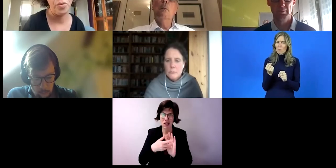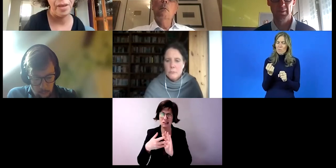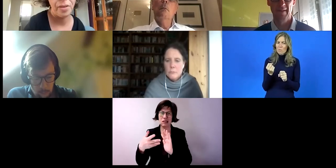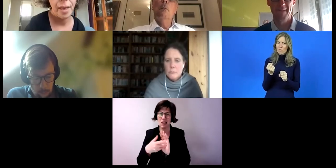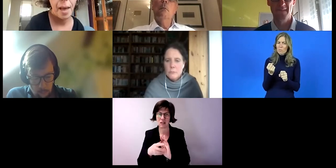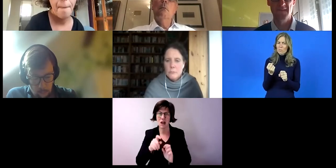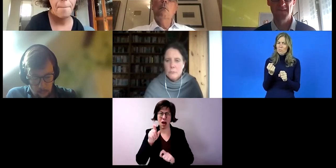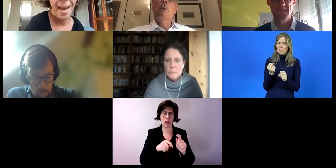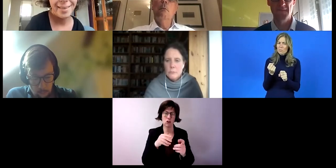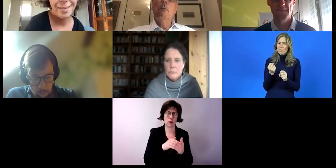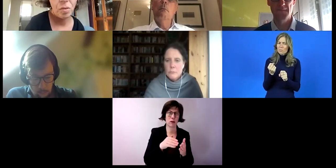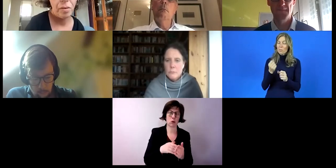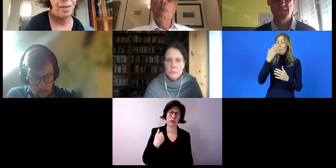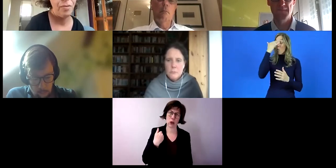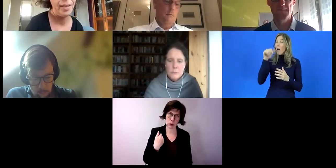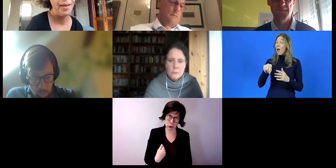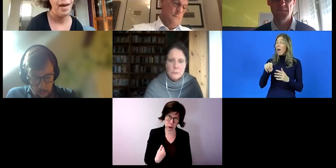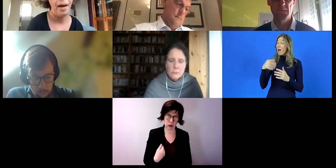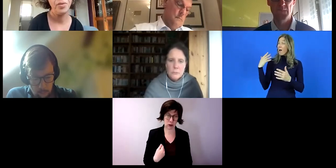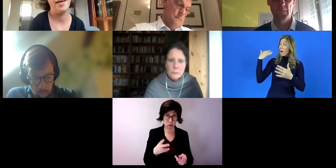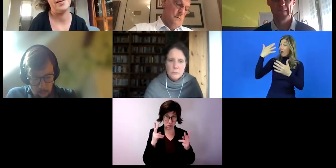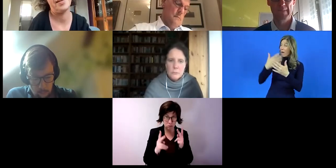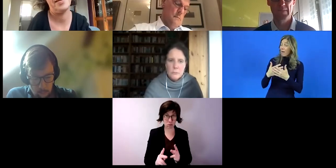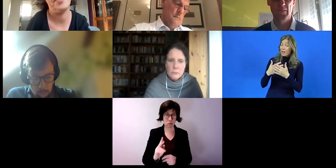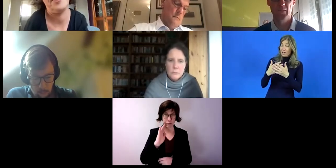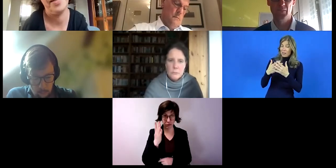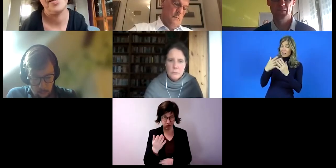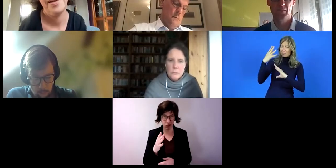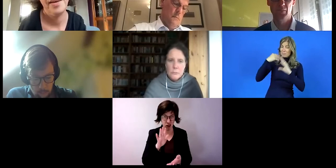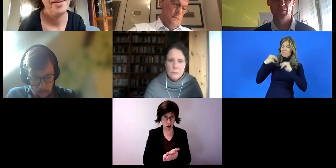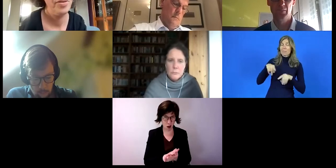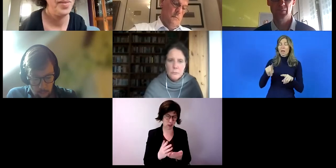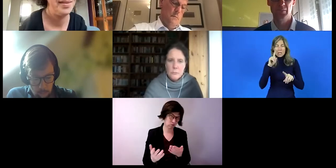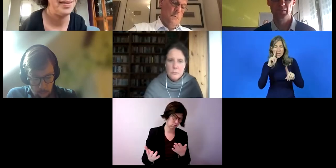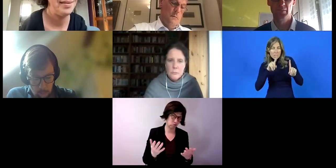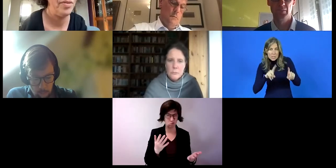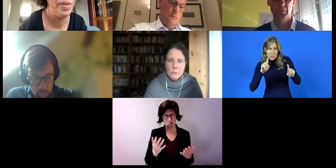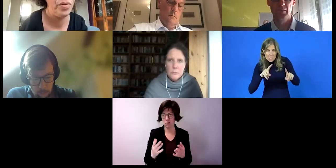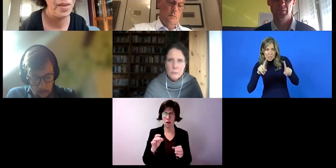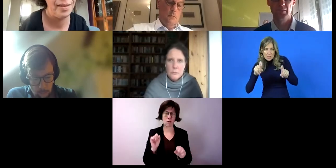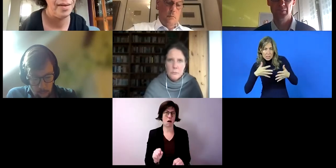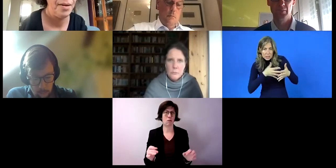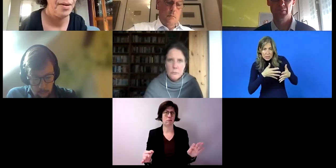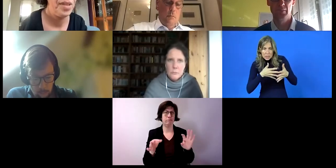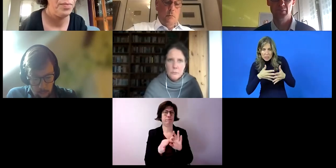Behinderung durchaus belastend und auch nicht wirklich aussagekräftig. Vielleicht könnte man das in Verbindung mit dem